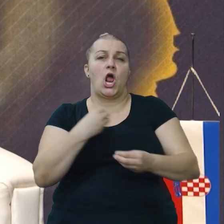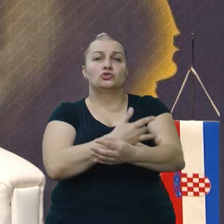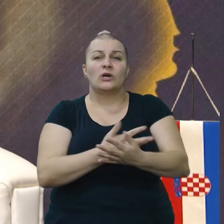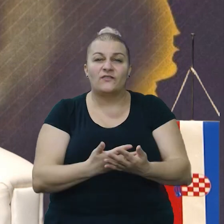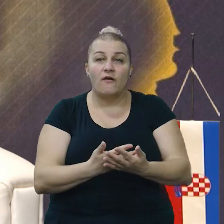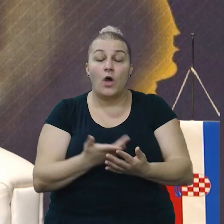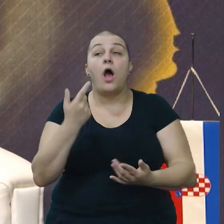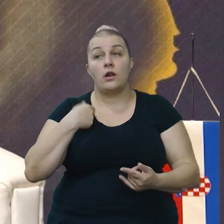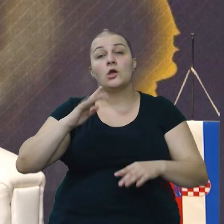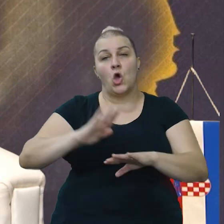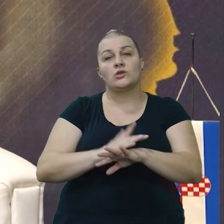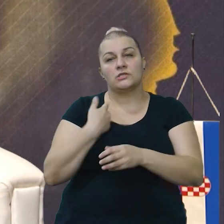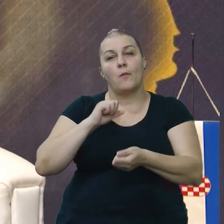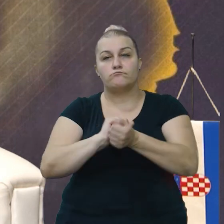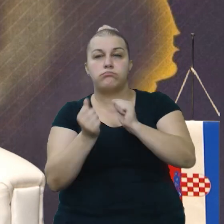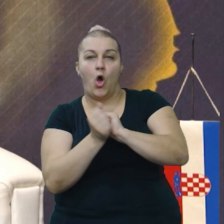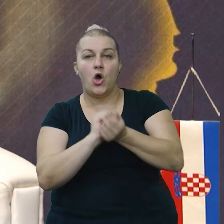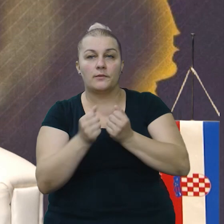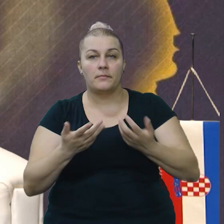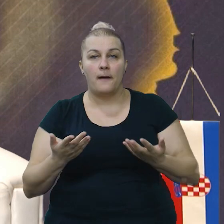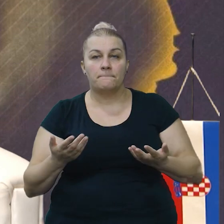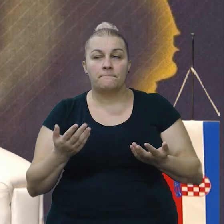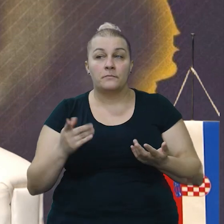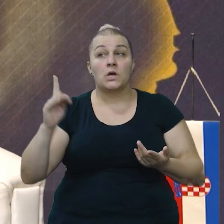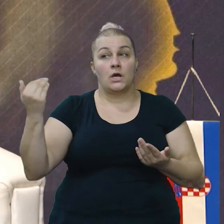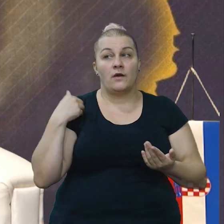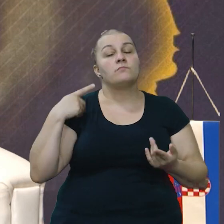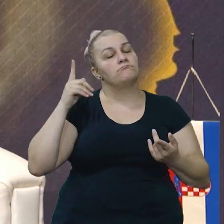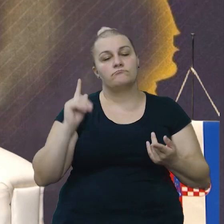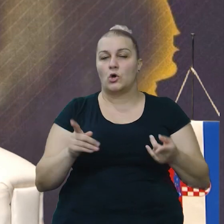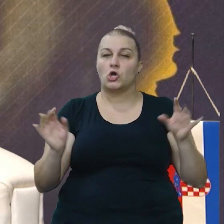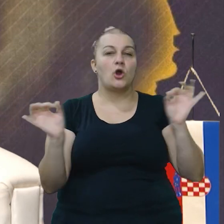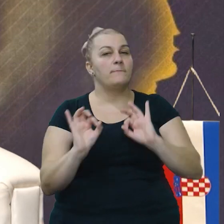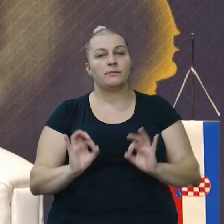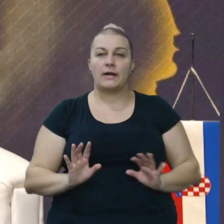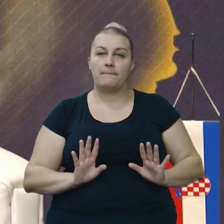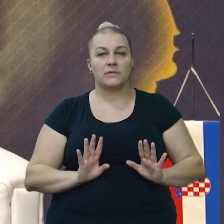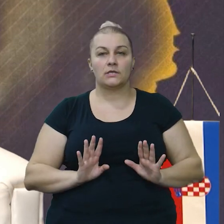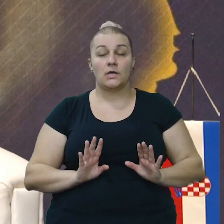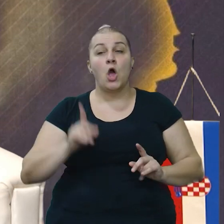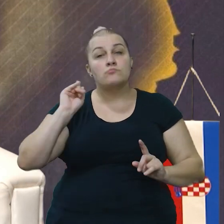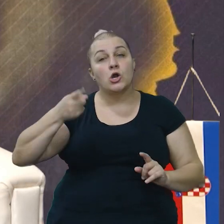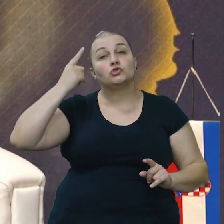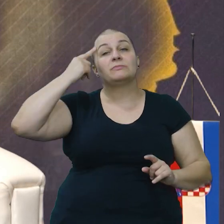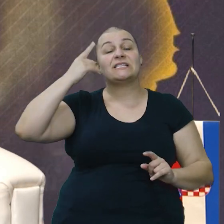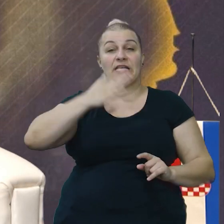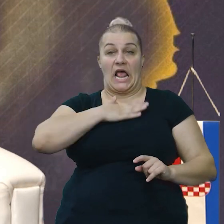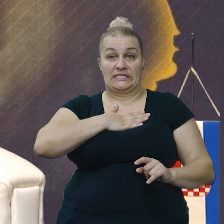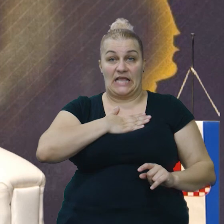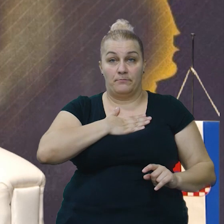osjetio borbu. Rečeno mi je da se moram pripremiti, da moram misliti na sebe,